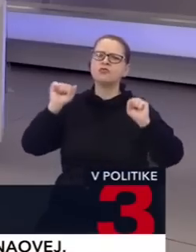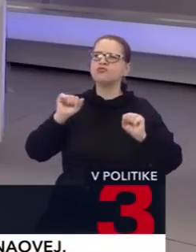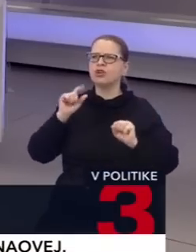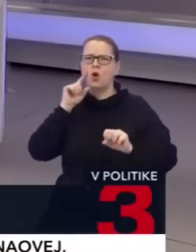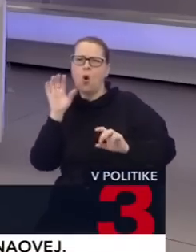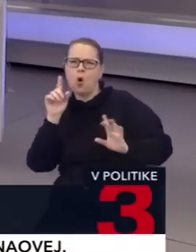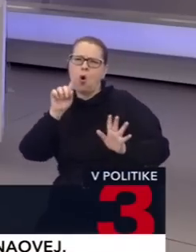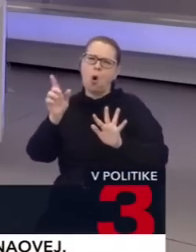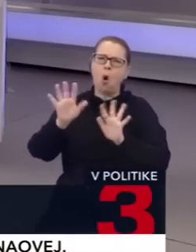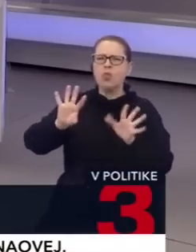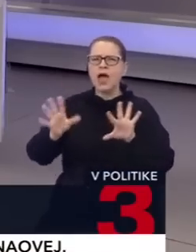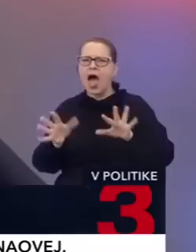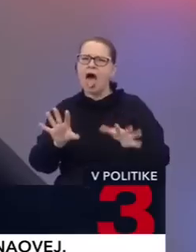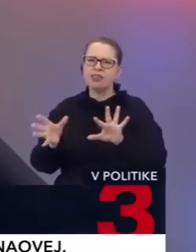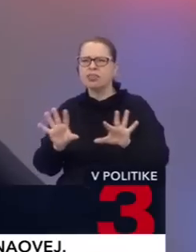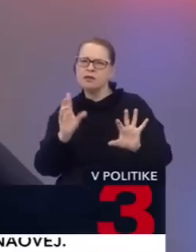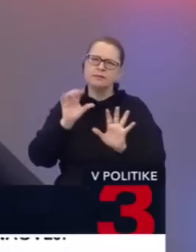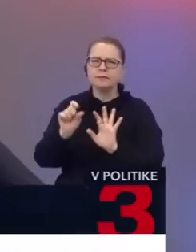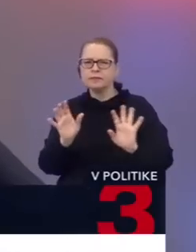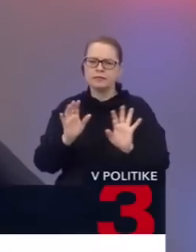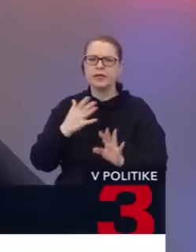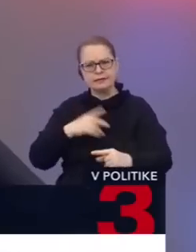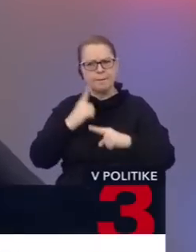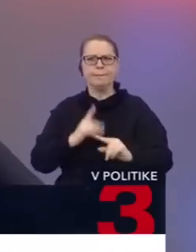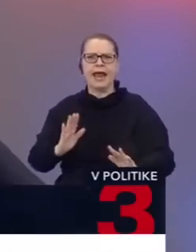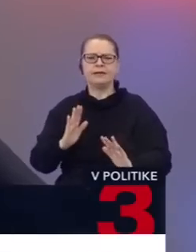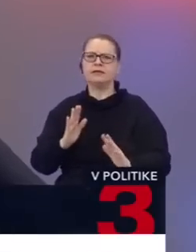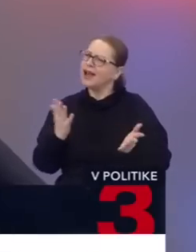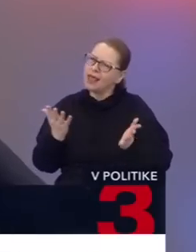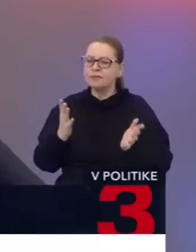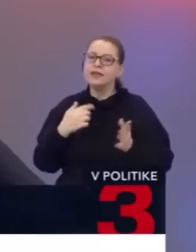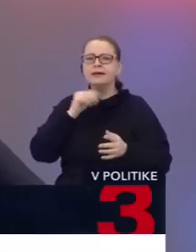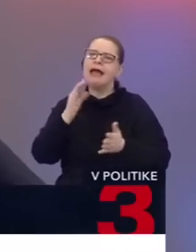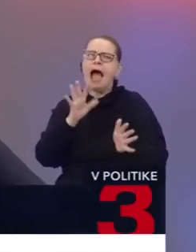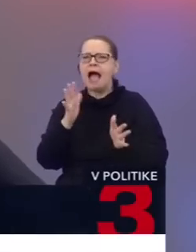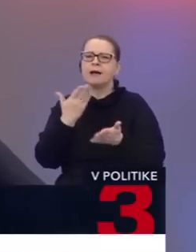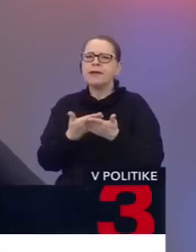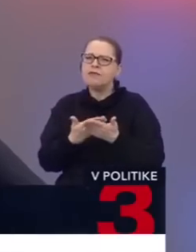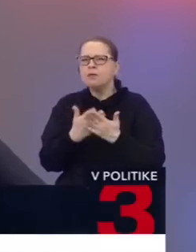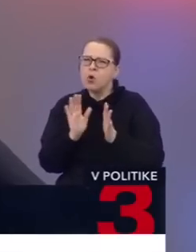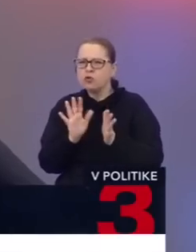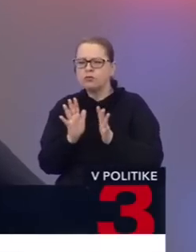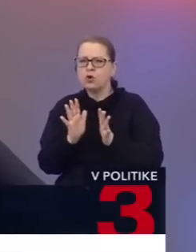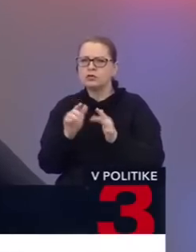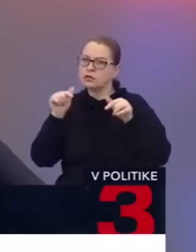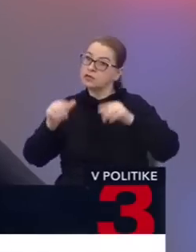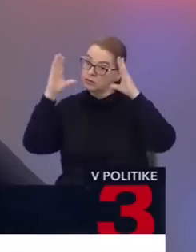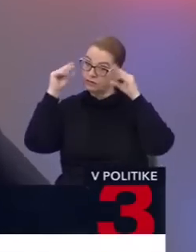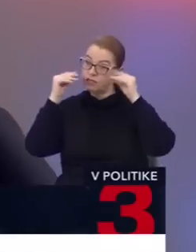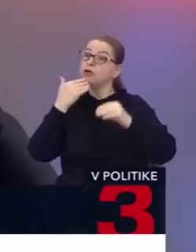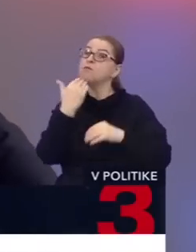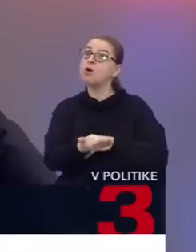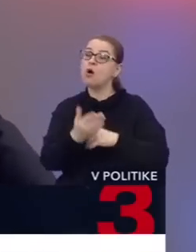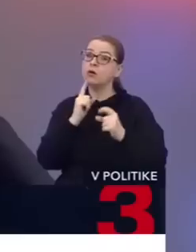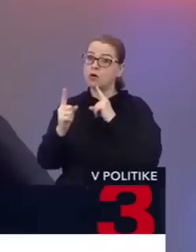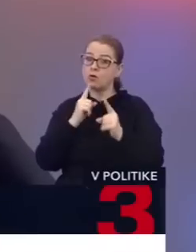a neviem čoho, preto len sa spýtam. Akú pravdepodobnosť odhadujete, že sa dnes večer po rokovaní,